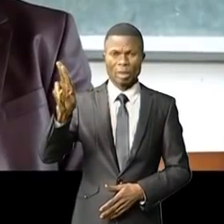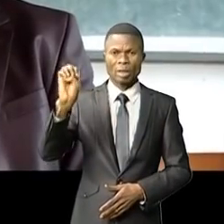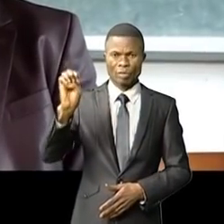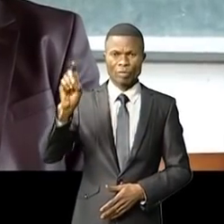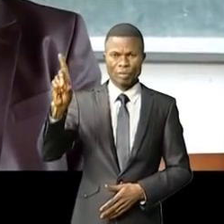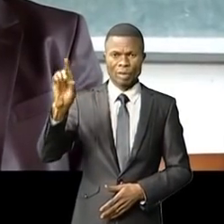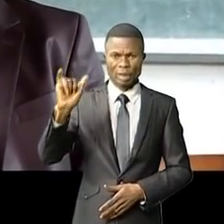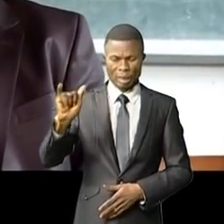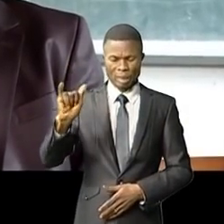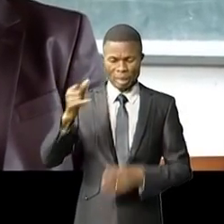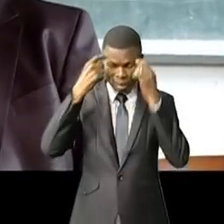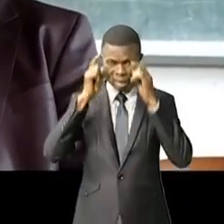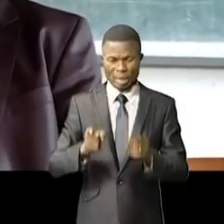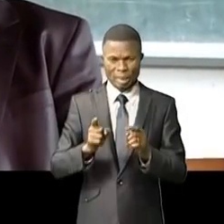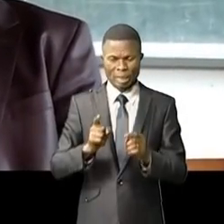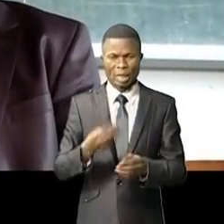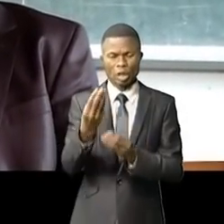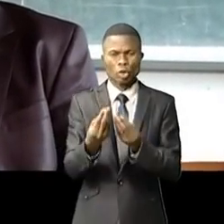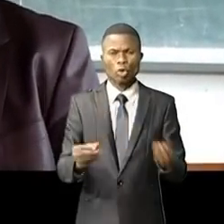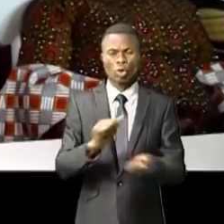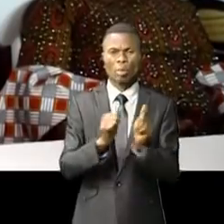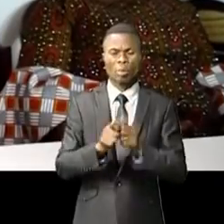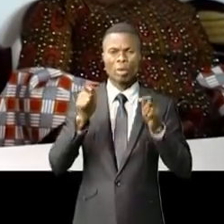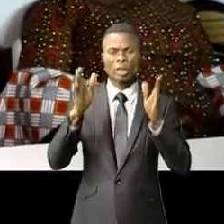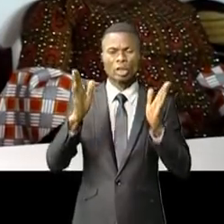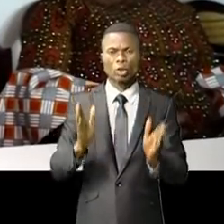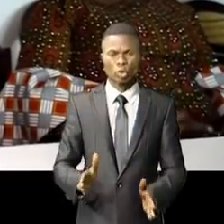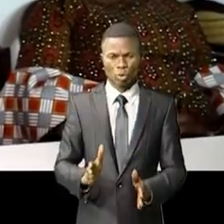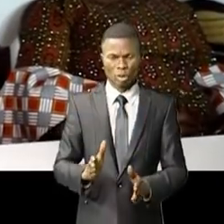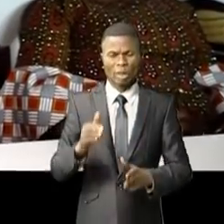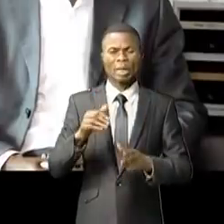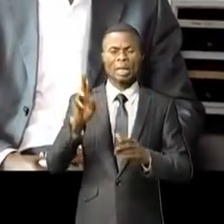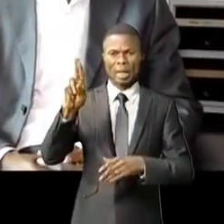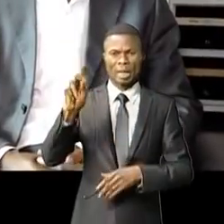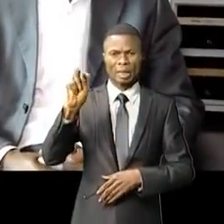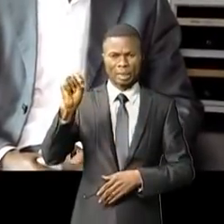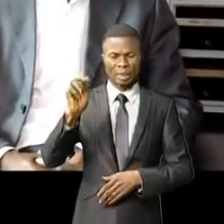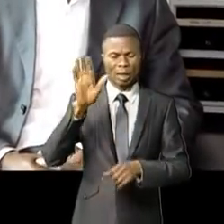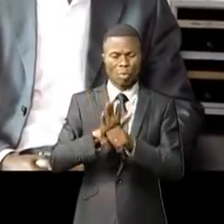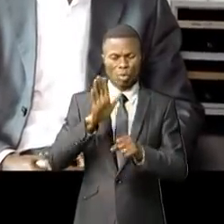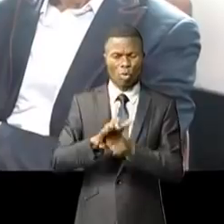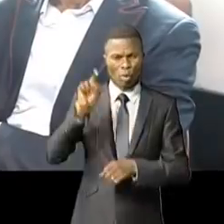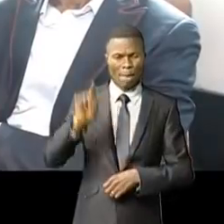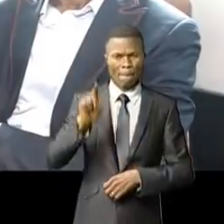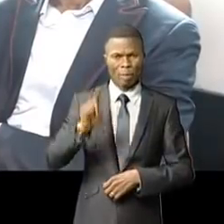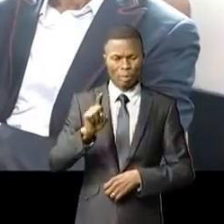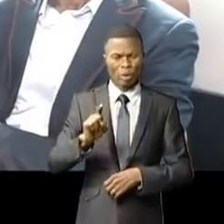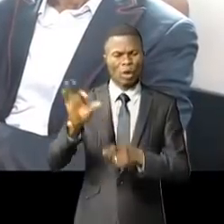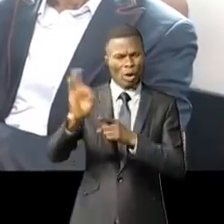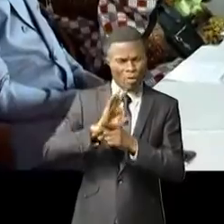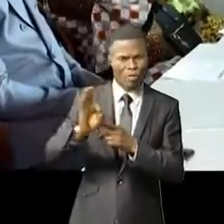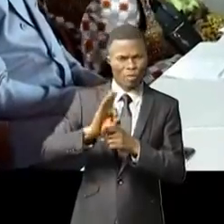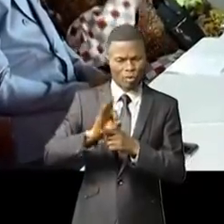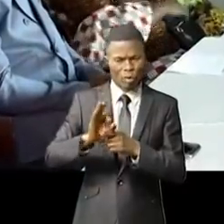est décidé à relever le défi de redorer l'image de la RTNC qui a plus qu'un besoin d'une cure de recyclage